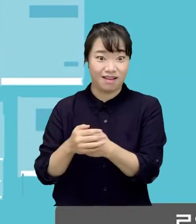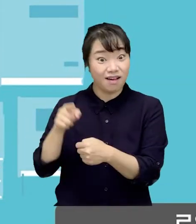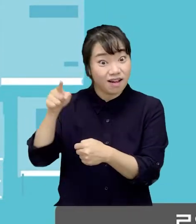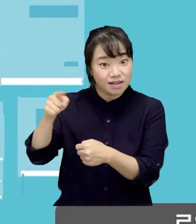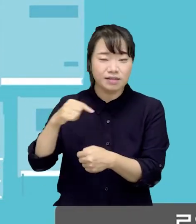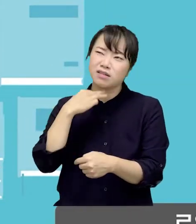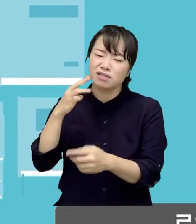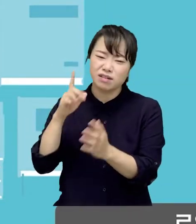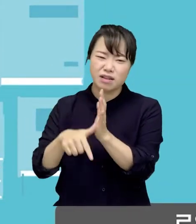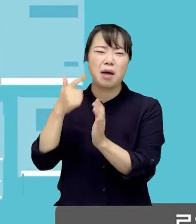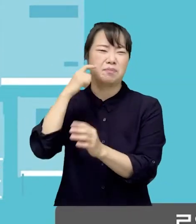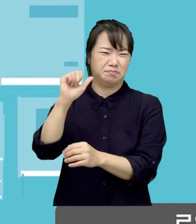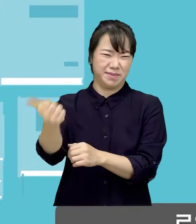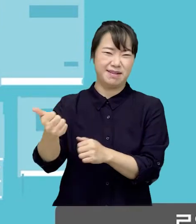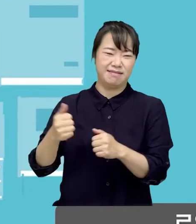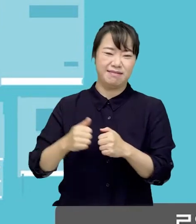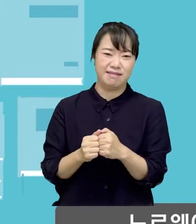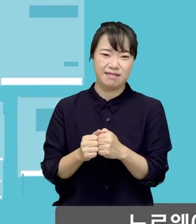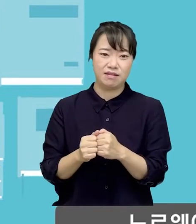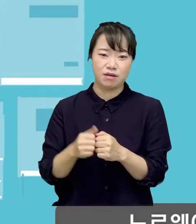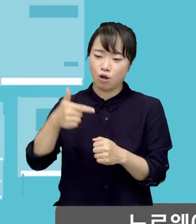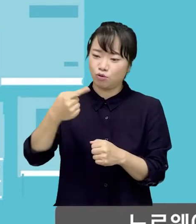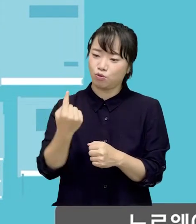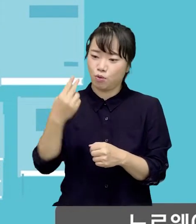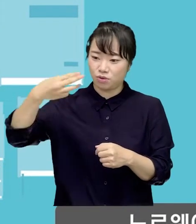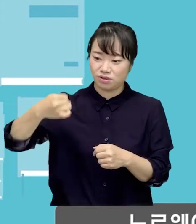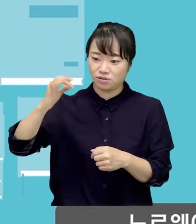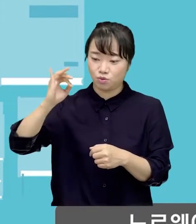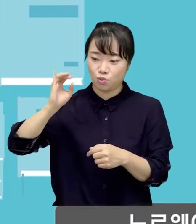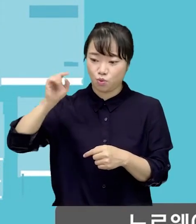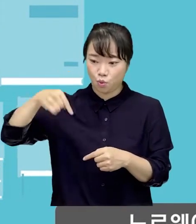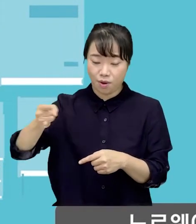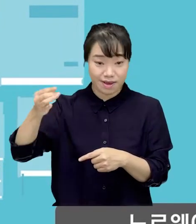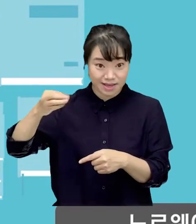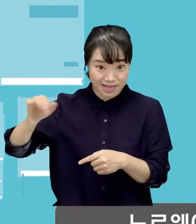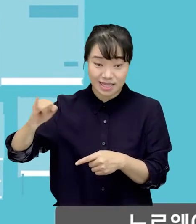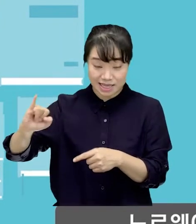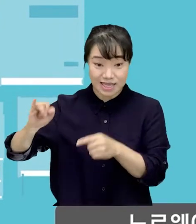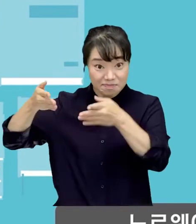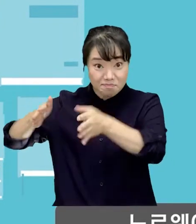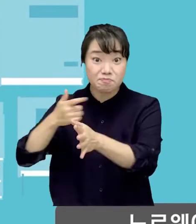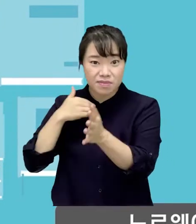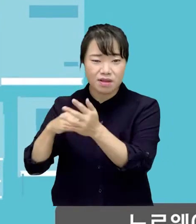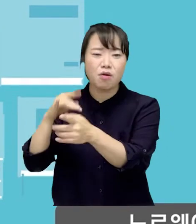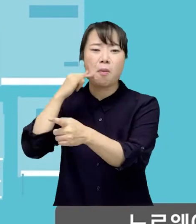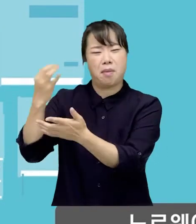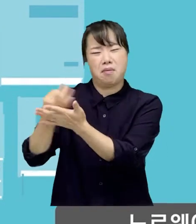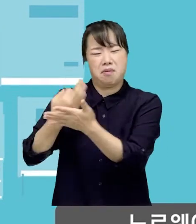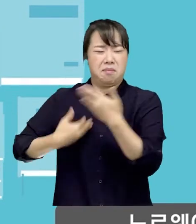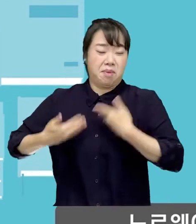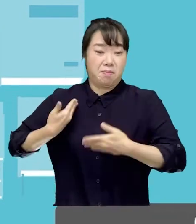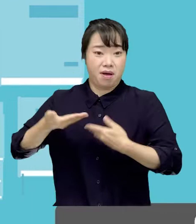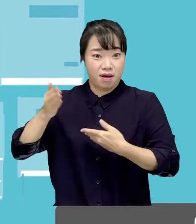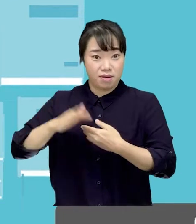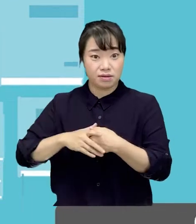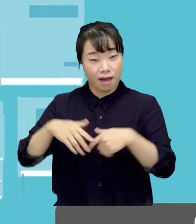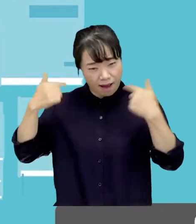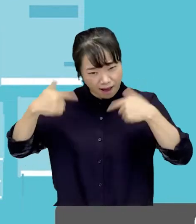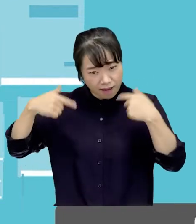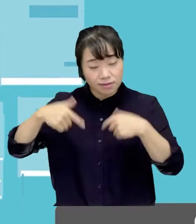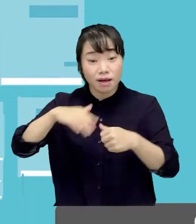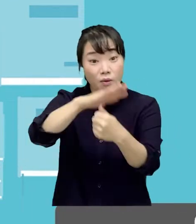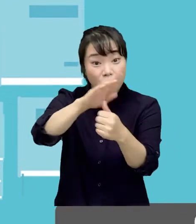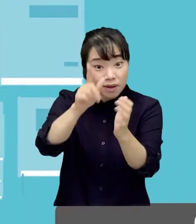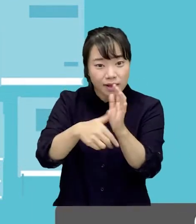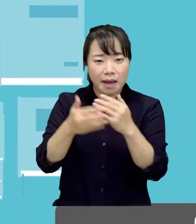3살이었을 때 아버지를 잃었다. 노르웨이 출신이었던 어머니는 생계로 바쁜 가운데서도 어린